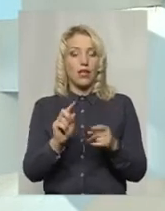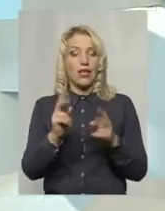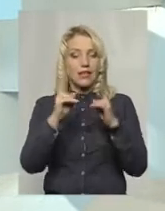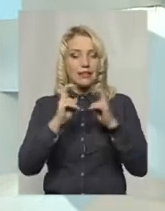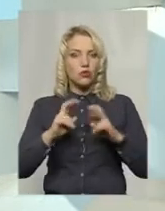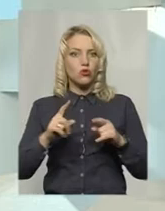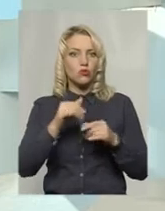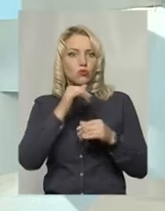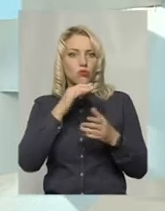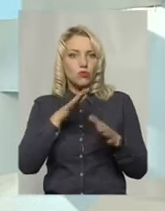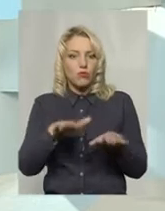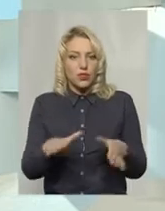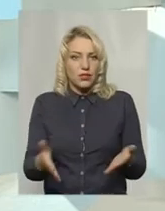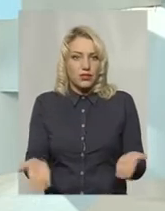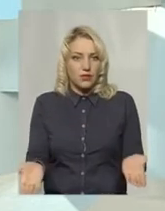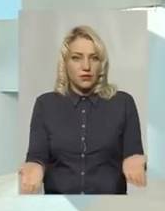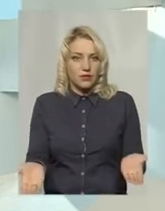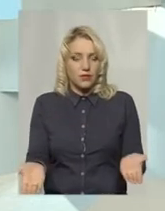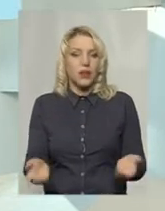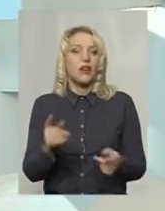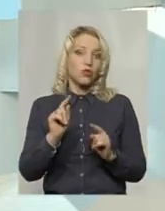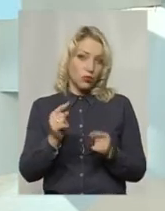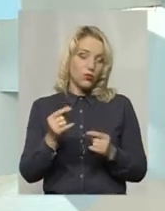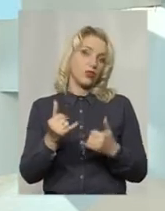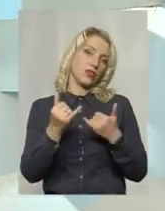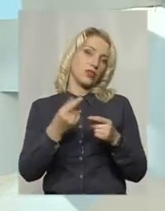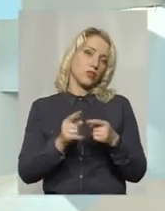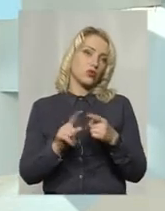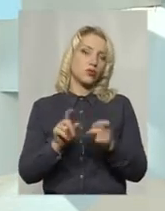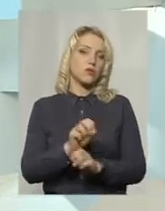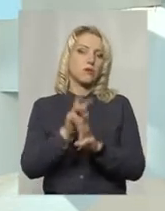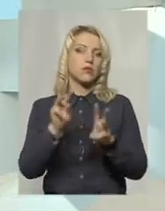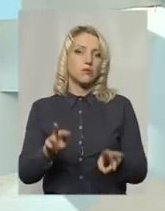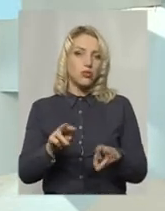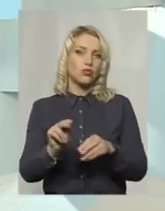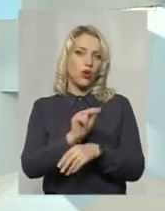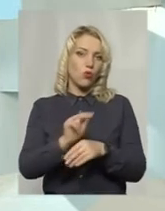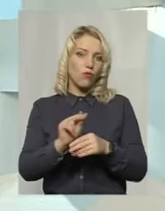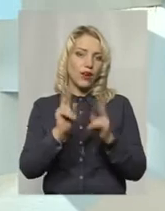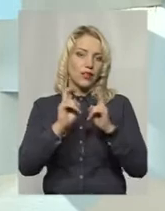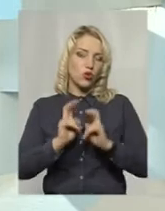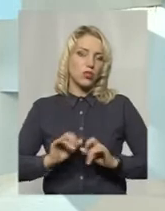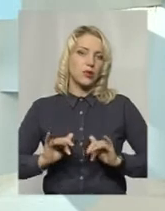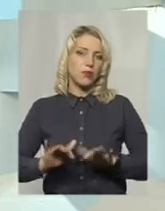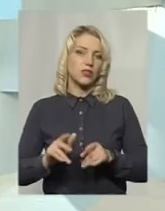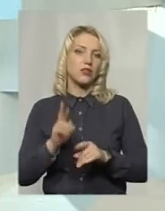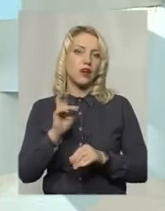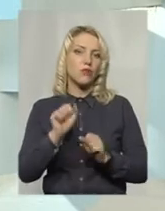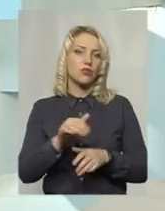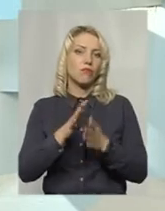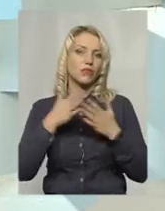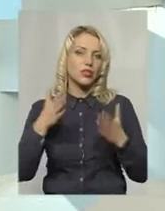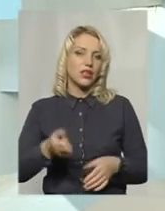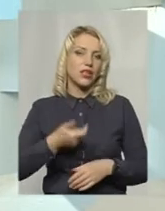фізично немає для цього місць. Тому для того, щоб забезпечити лікувально-діагностичним процесом, якомога більшу